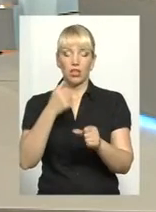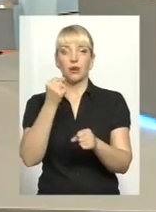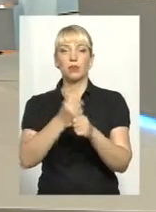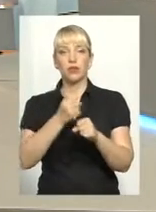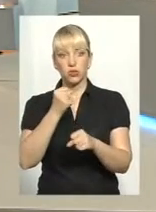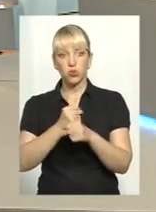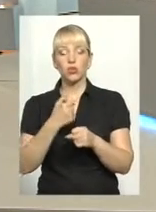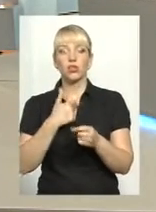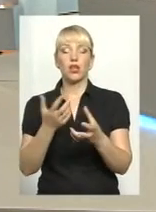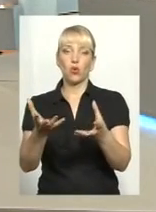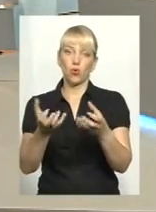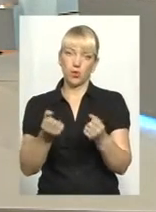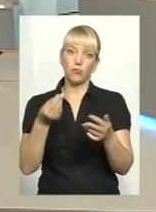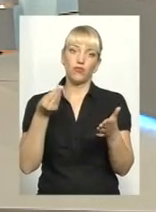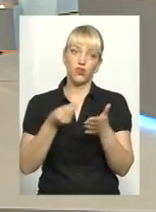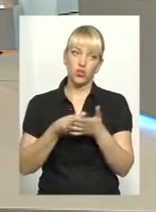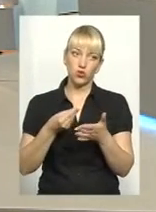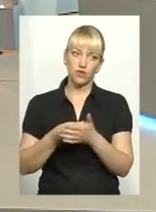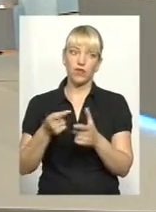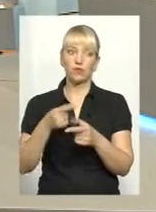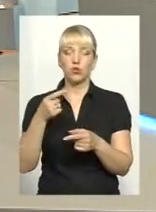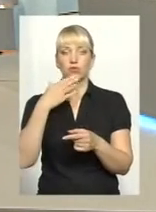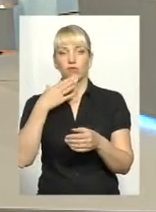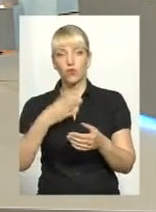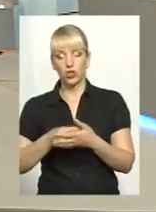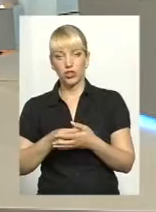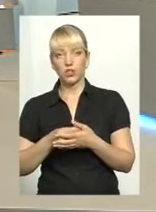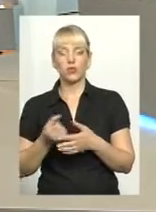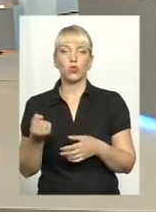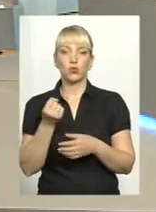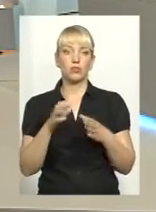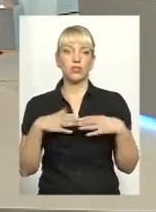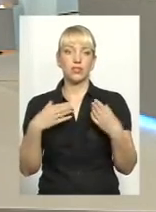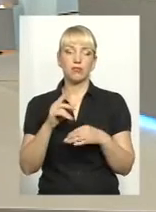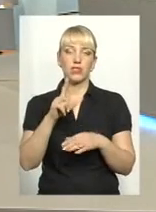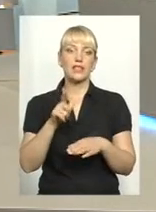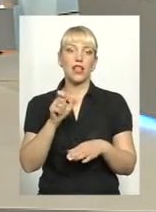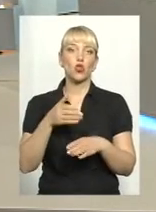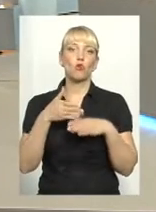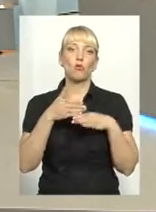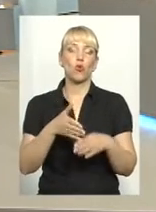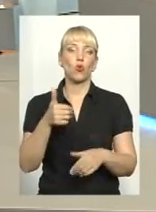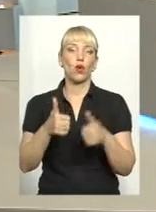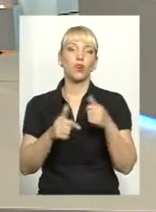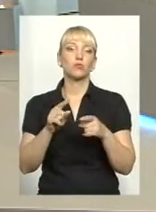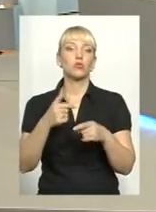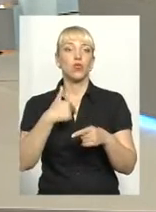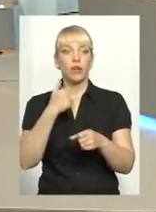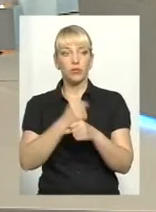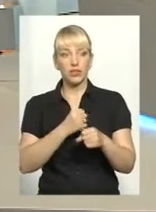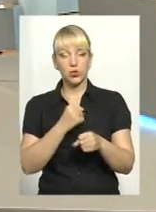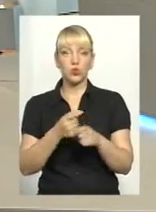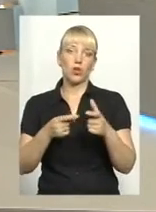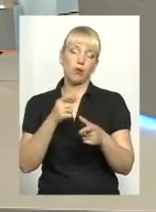отримую фінансування або отримання своєї родини за допомогою грантів, тому що я працюю або ж я